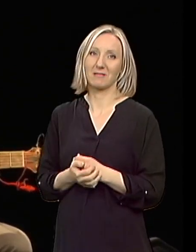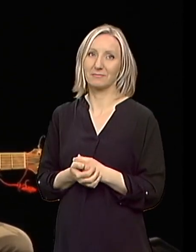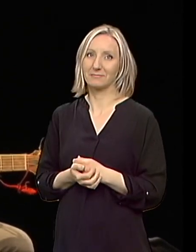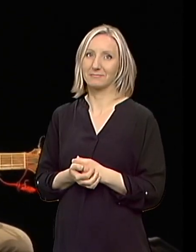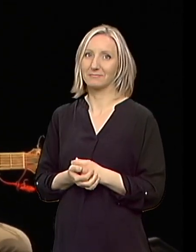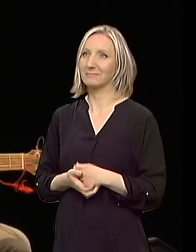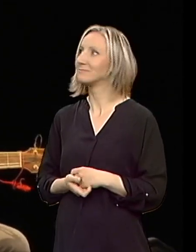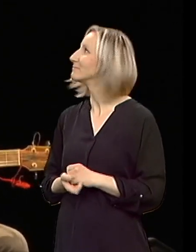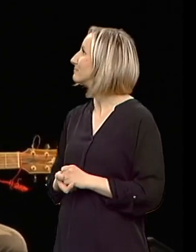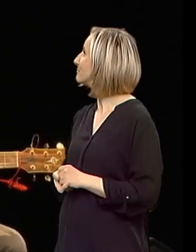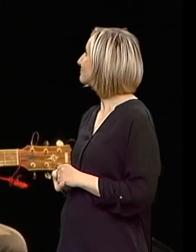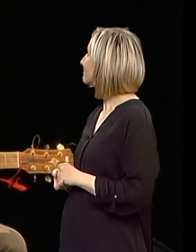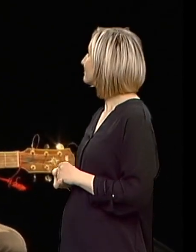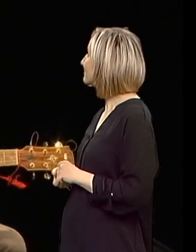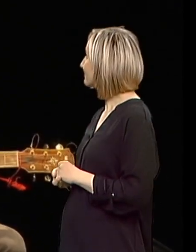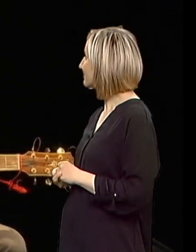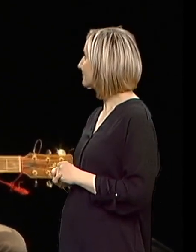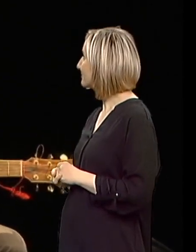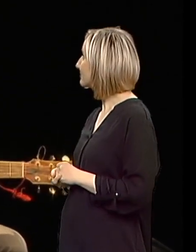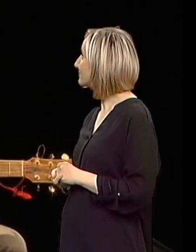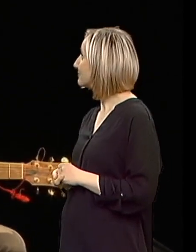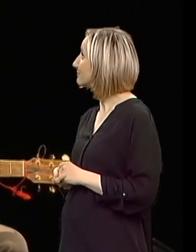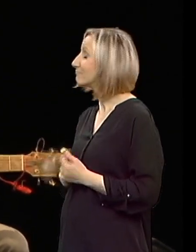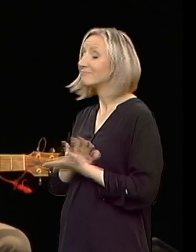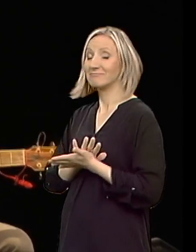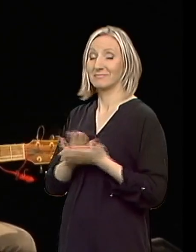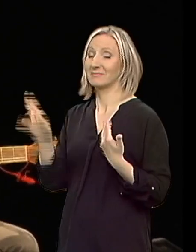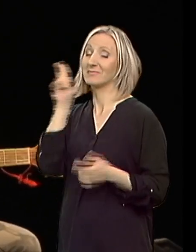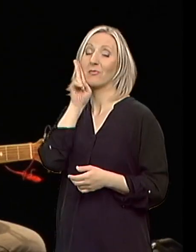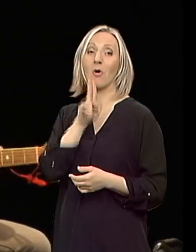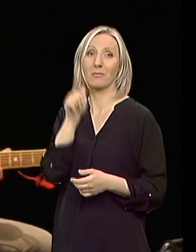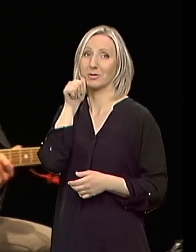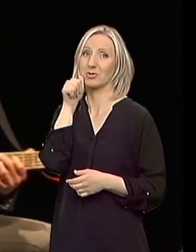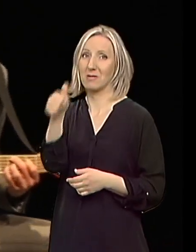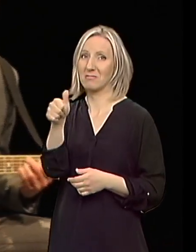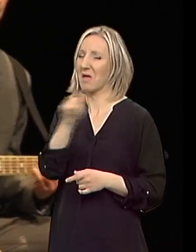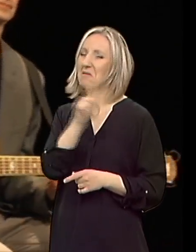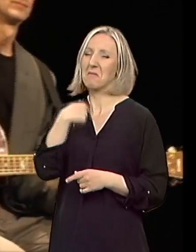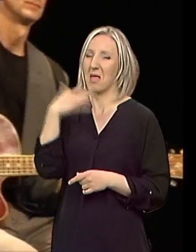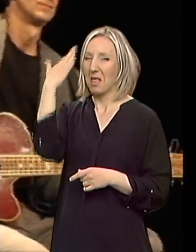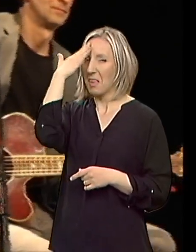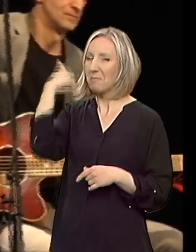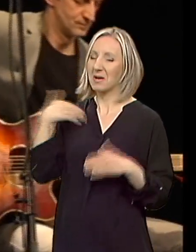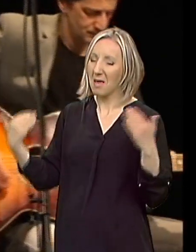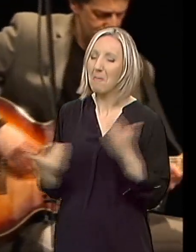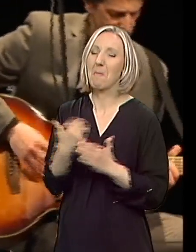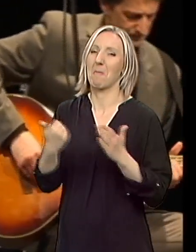Sasvim običan dan. Sasvim običan dan.